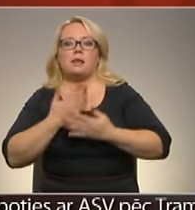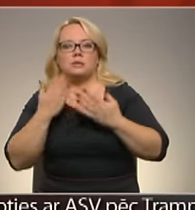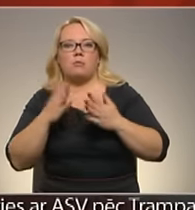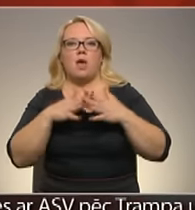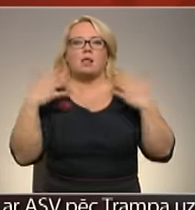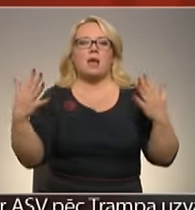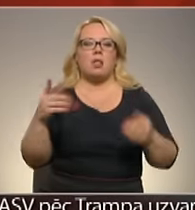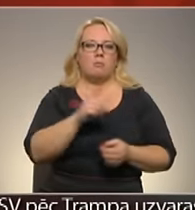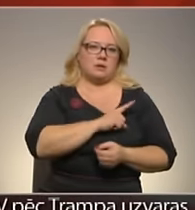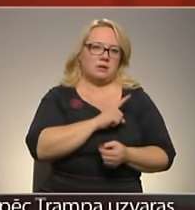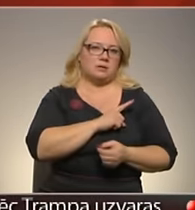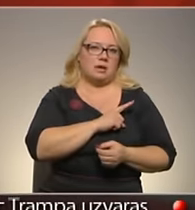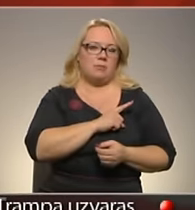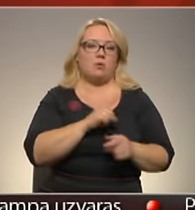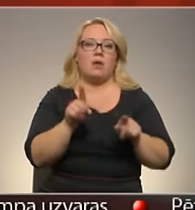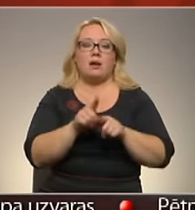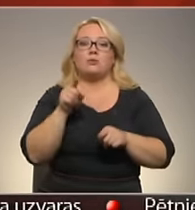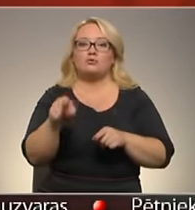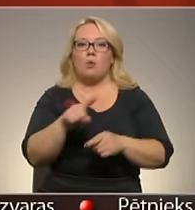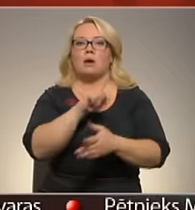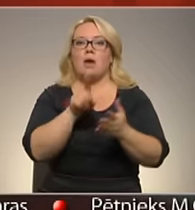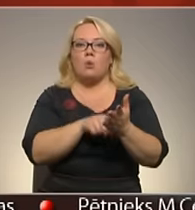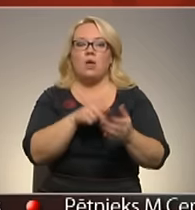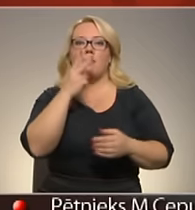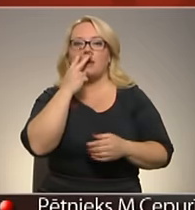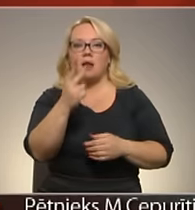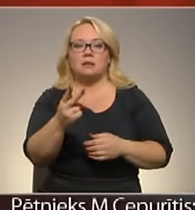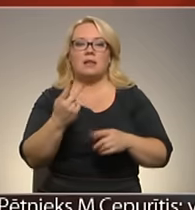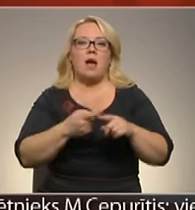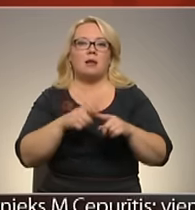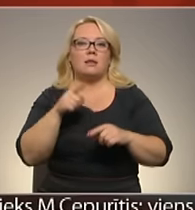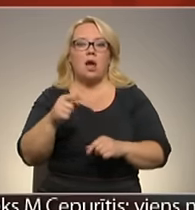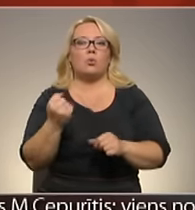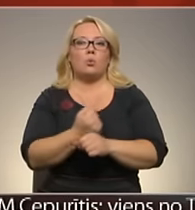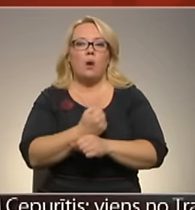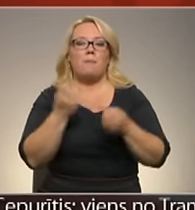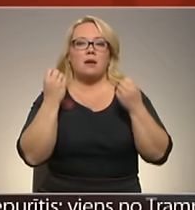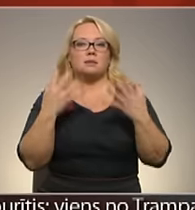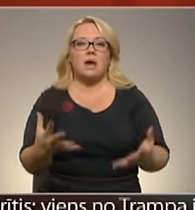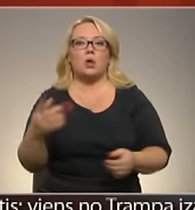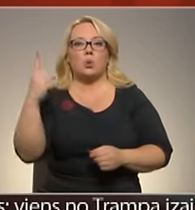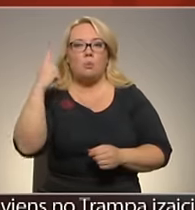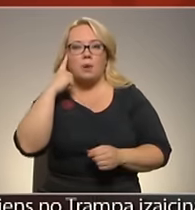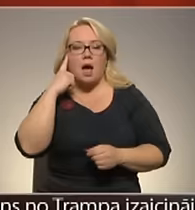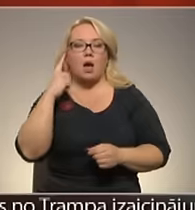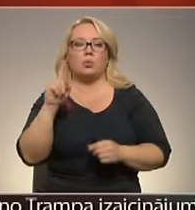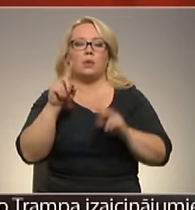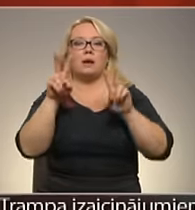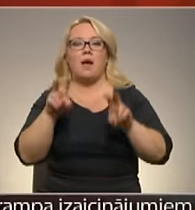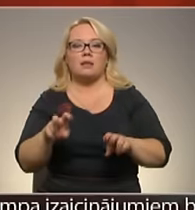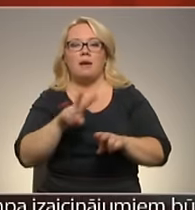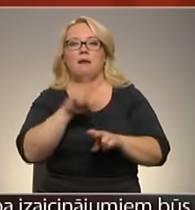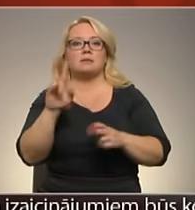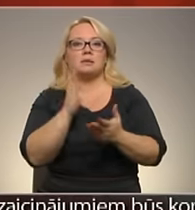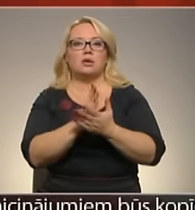ar lielu piesardzību. Un arī uz šo jautājumu ir jāskatās ar tādu tomēr skaidru prātu un ir jāanalizē, kas tiks